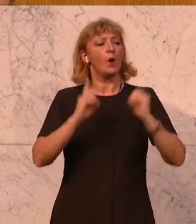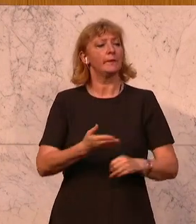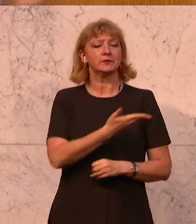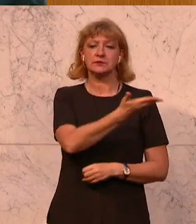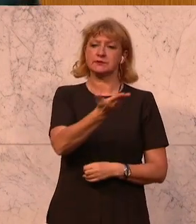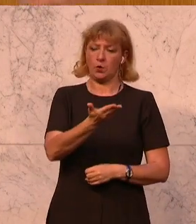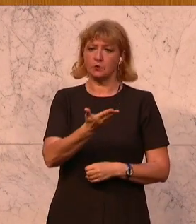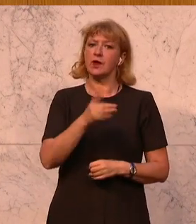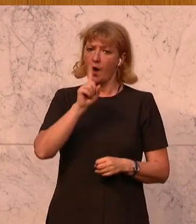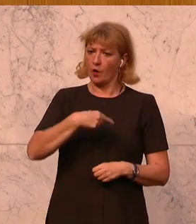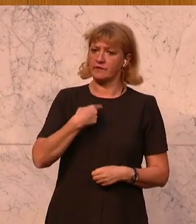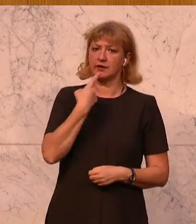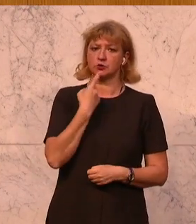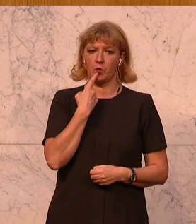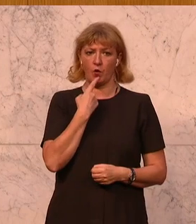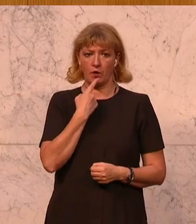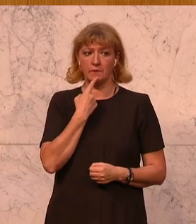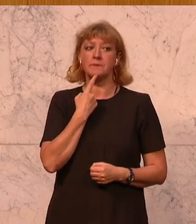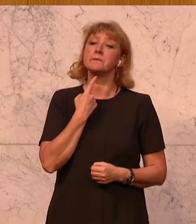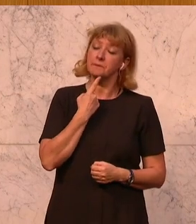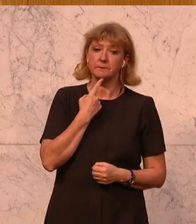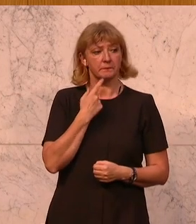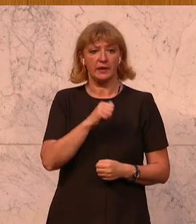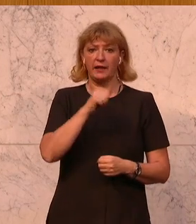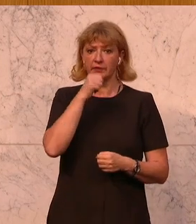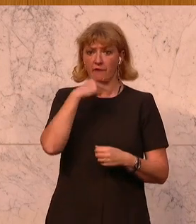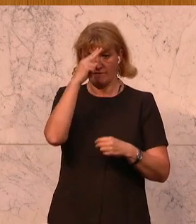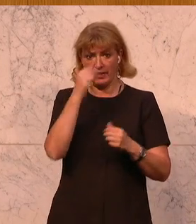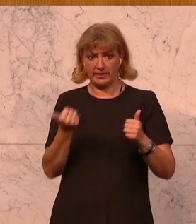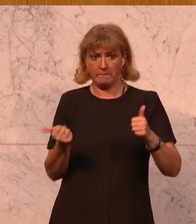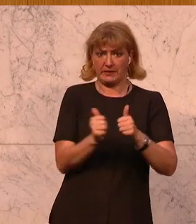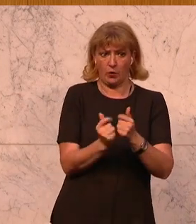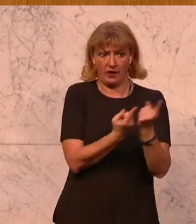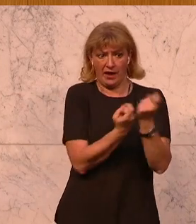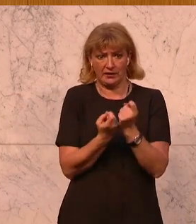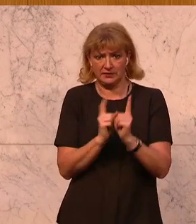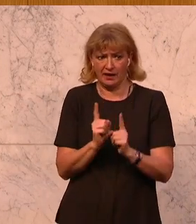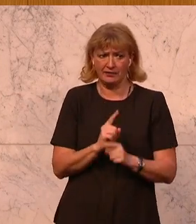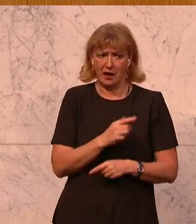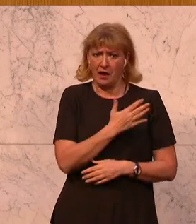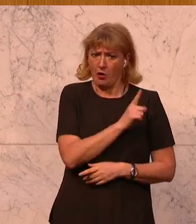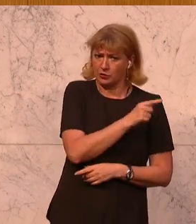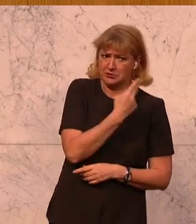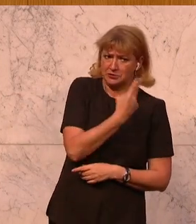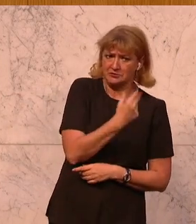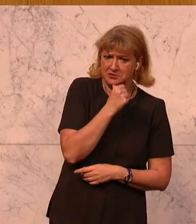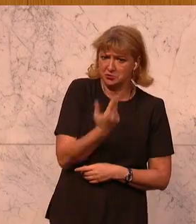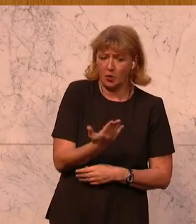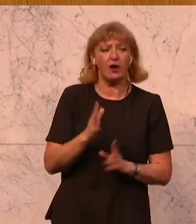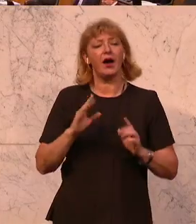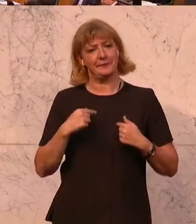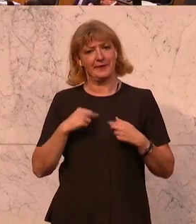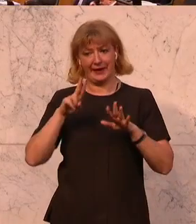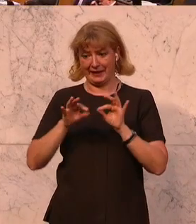auch erwähnt, dass es nicht die Väterbeteiligung anreizen würde oder sie sehen das nicht. Also nun ja, nachdem wir die